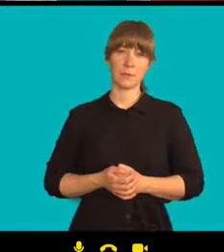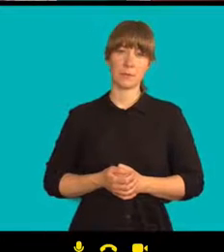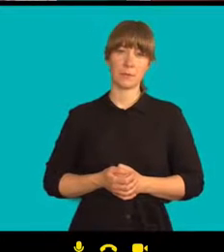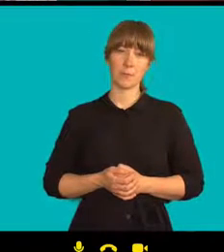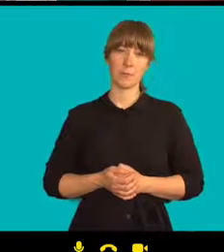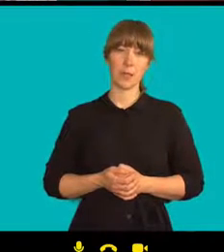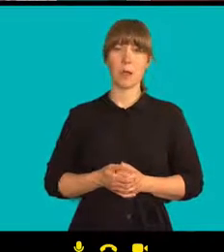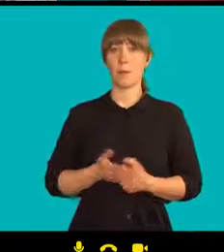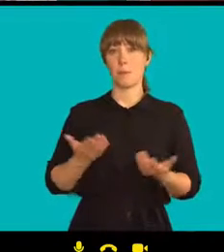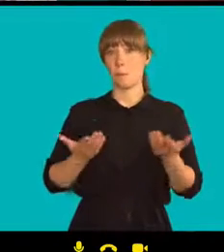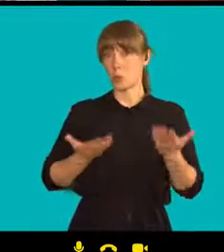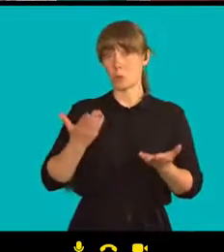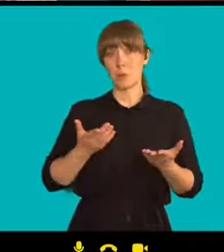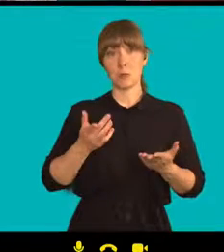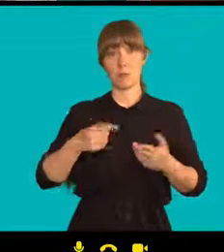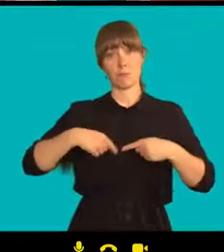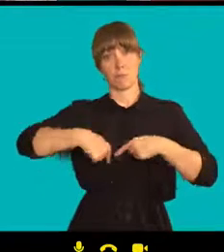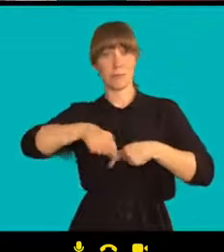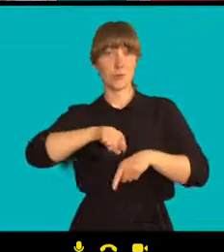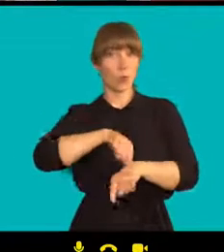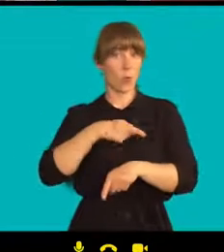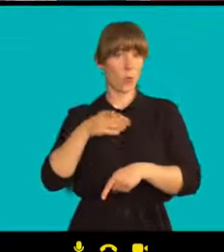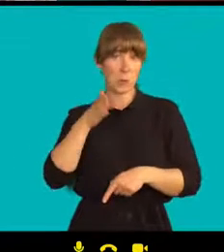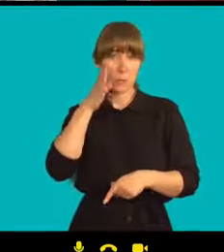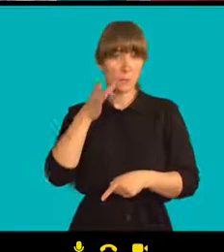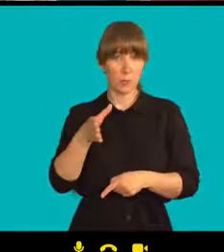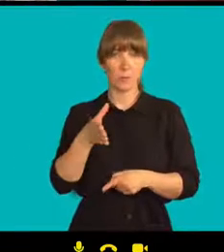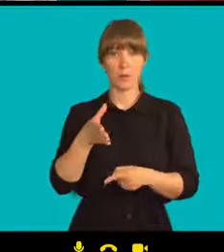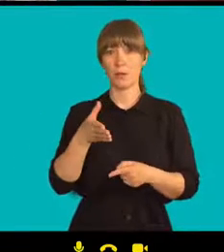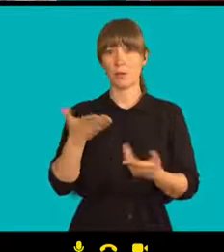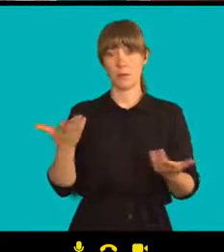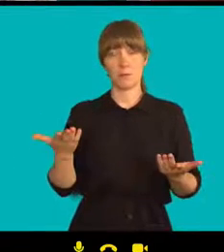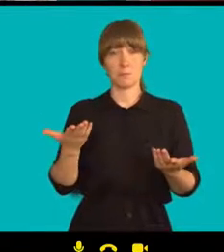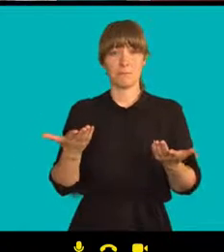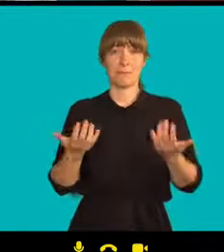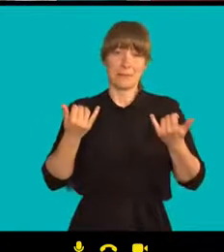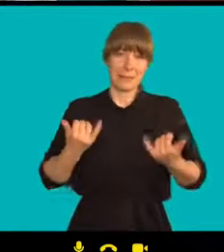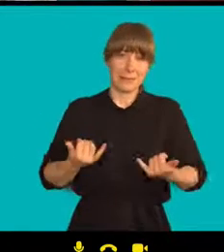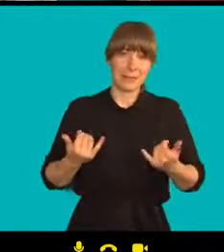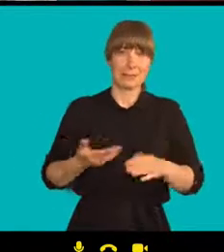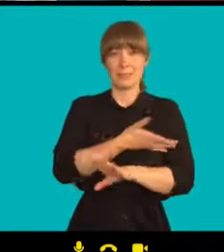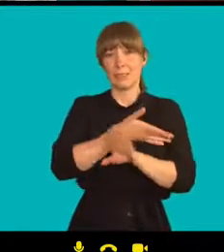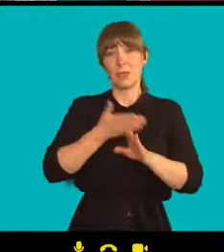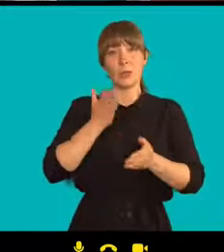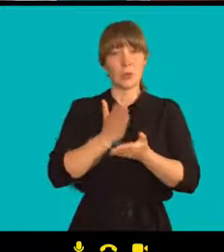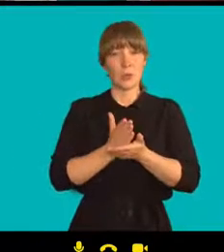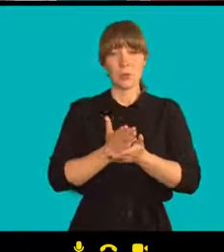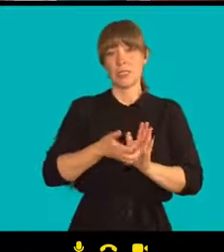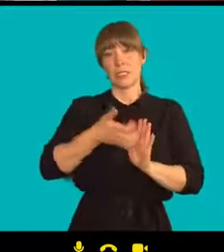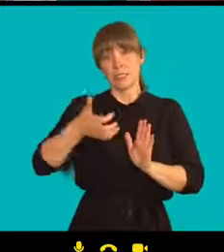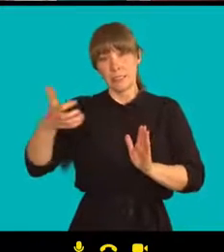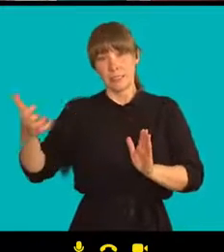Možná to nebude trvat tak dlouho, jako všechno naše generace